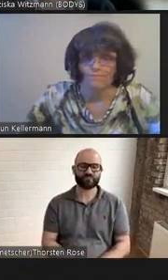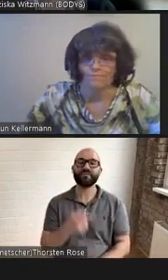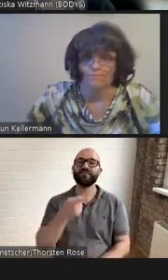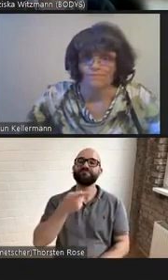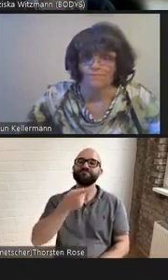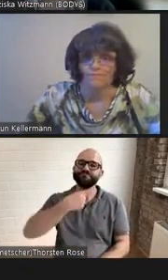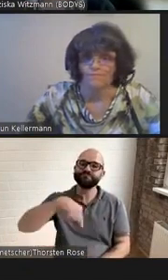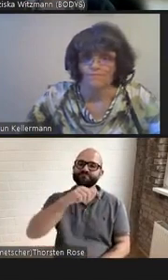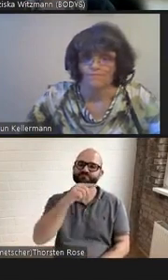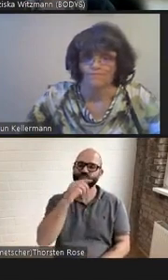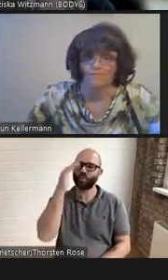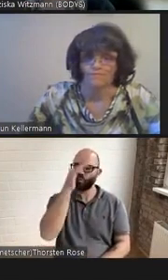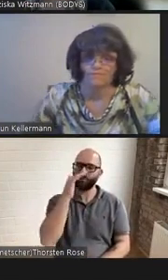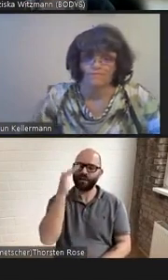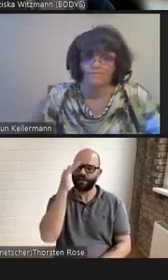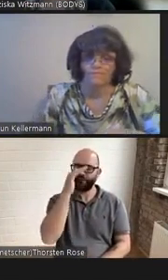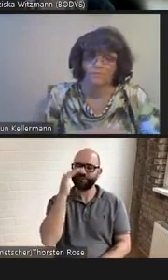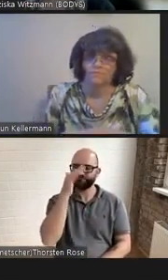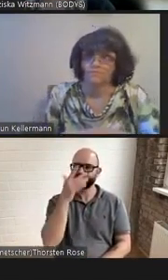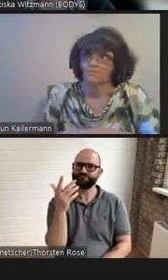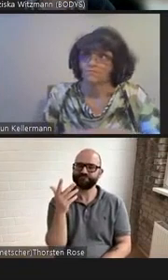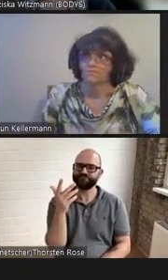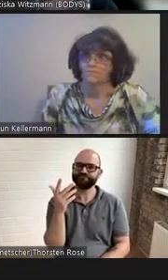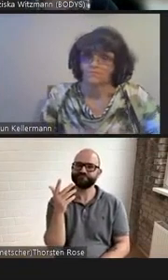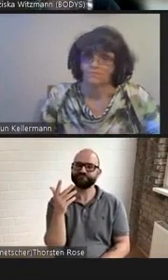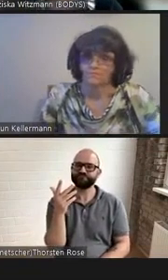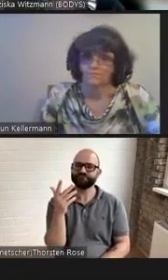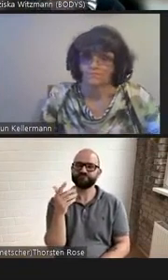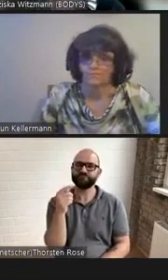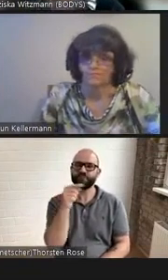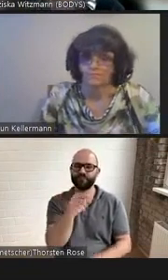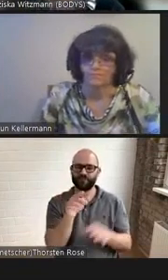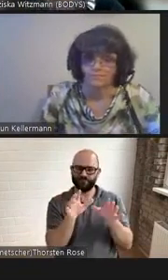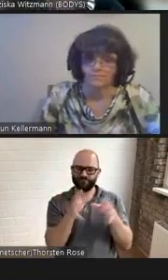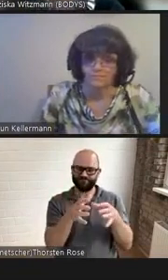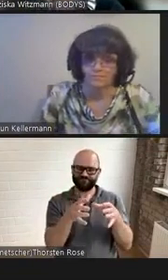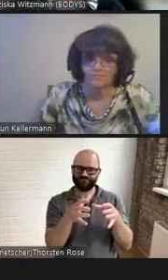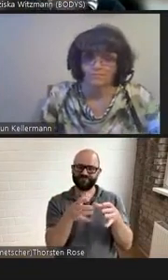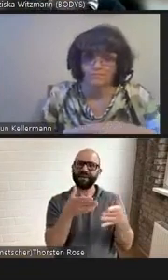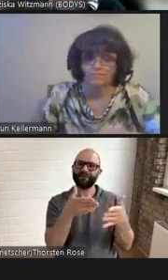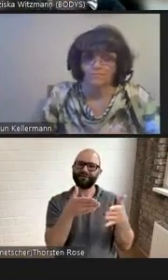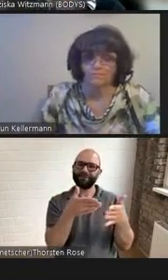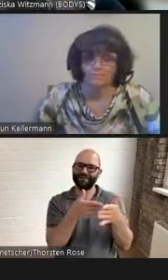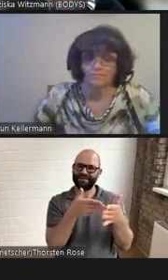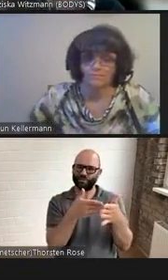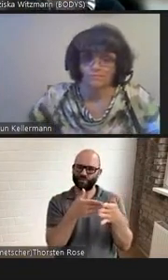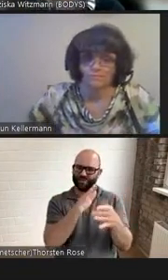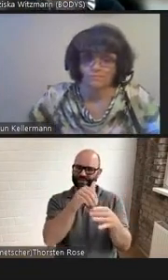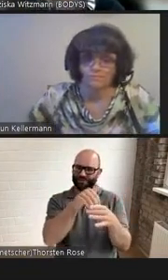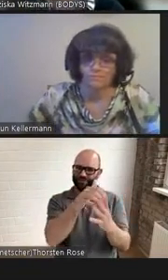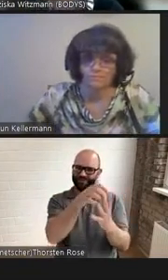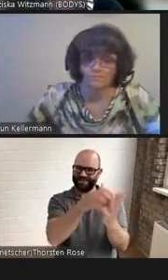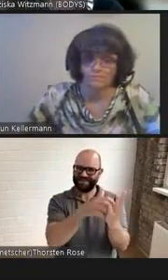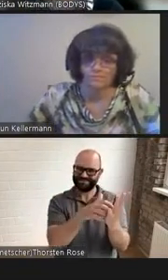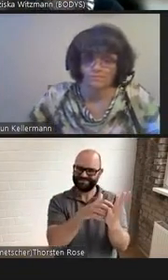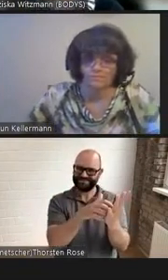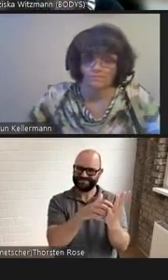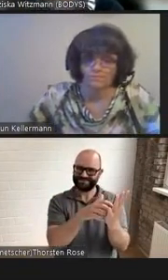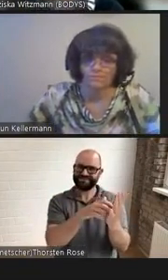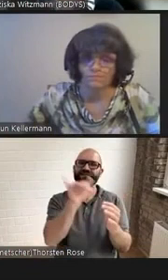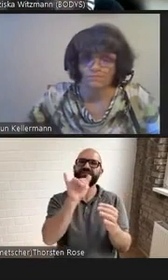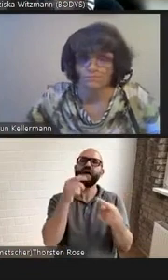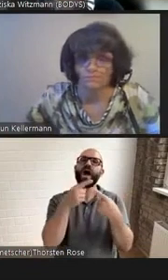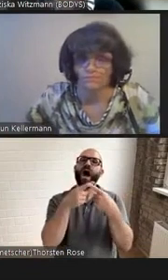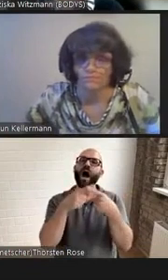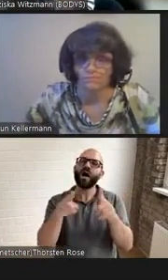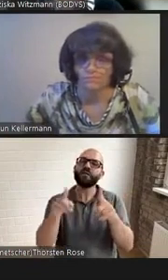Aspekte mit der Kategorie Behinderung in einem Text verknüpft und in